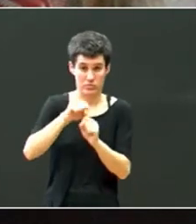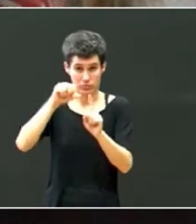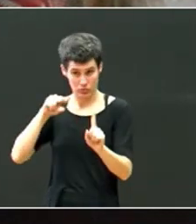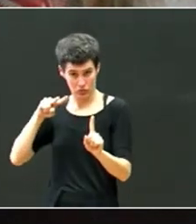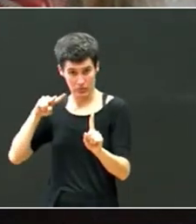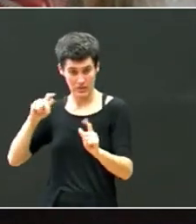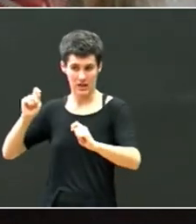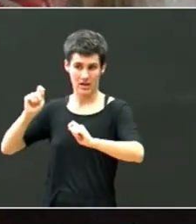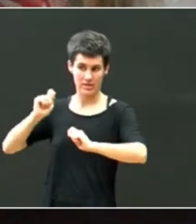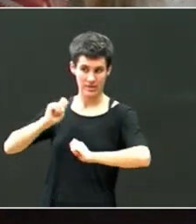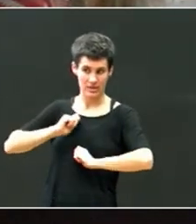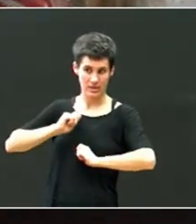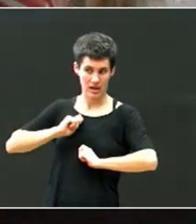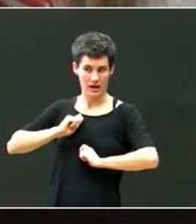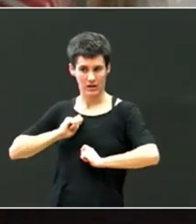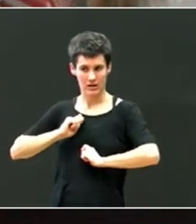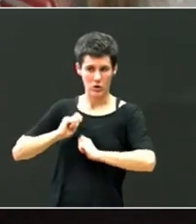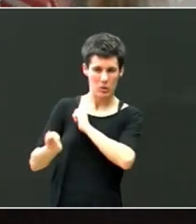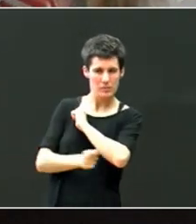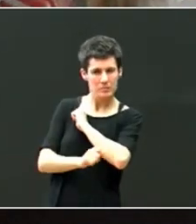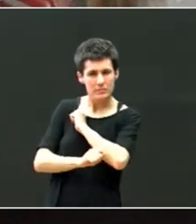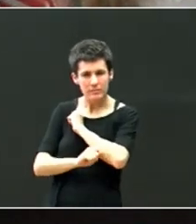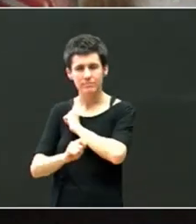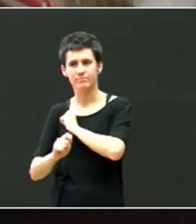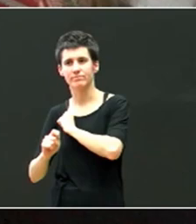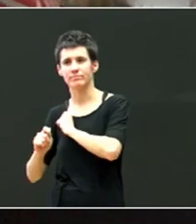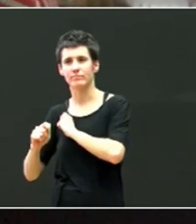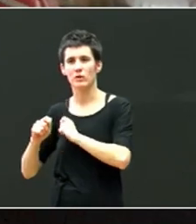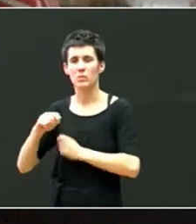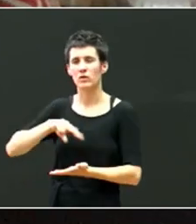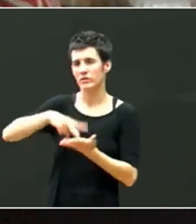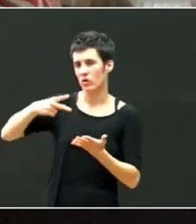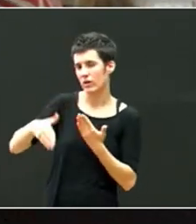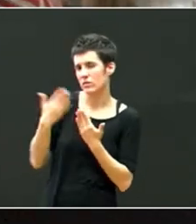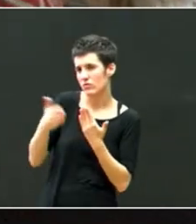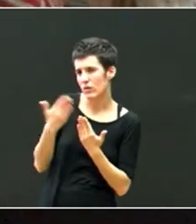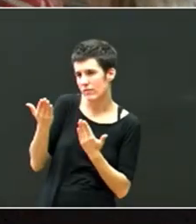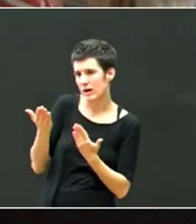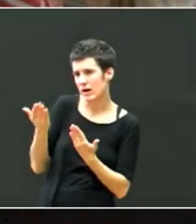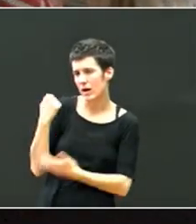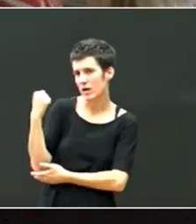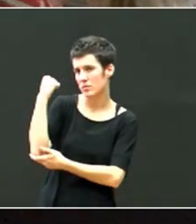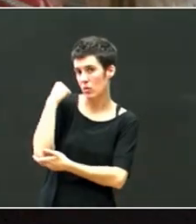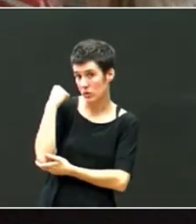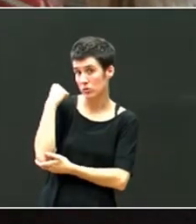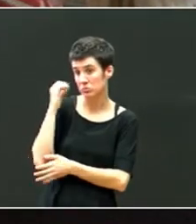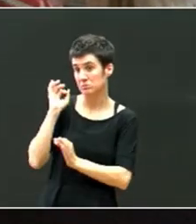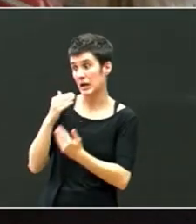dozkuela hainbat eta hainbat pista eta teknologia berriekin lagunduta, balortuko dugu la hori